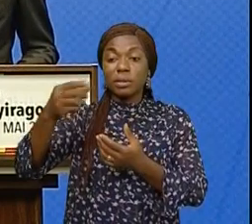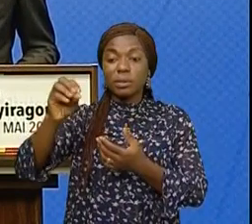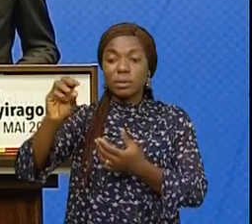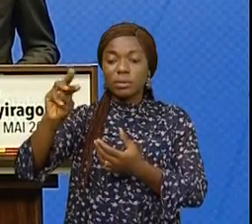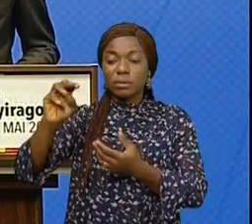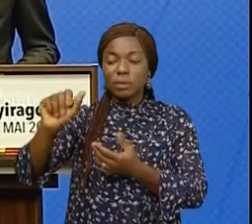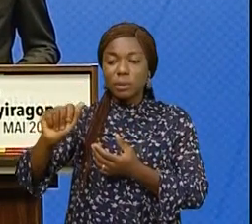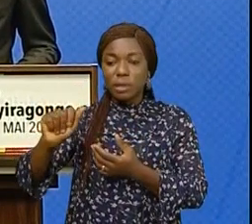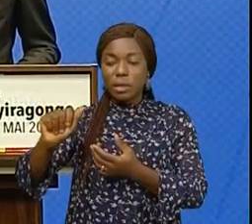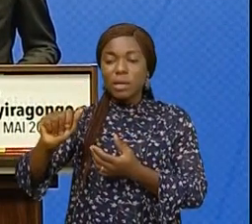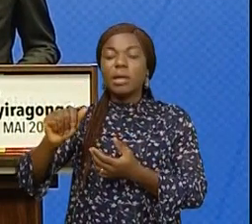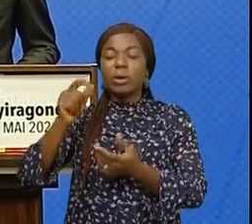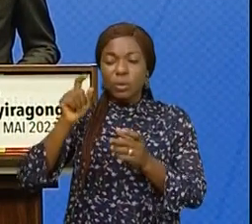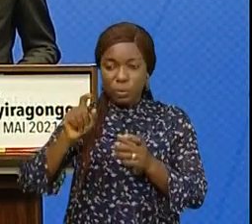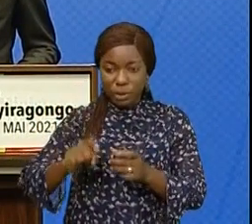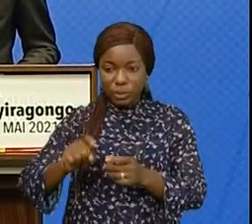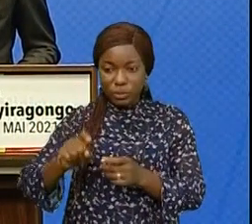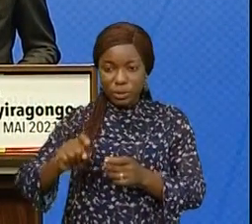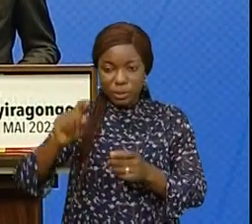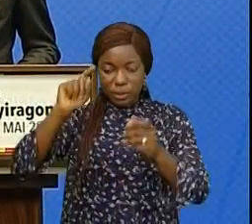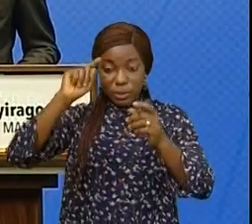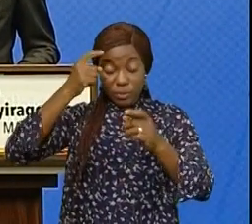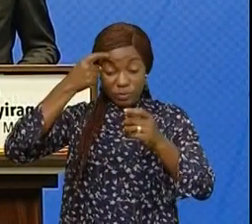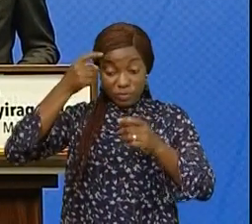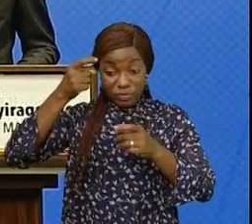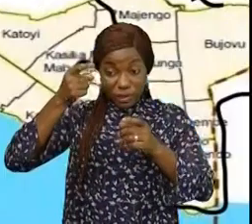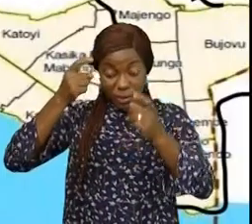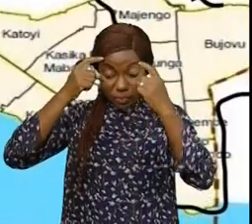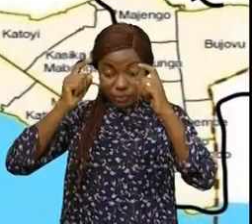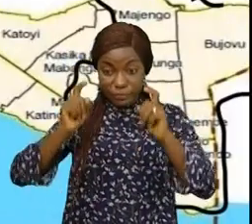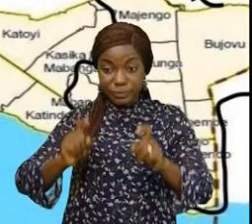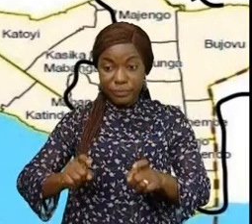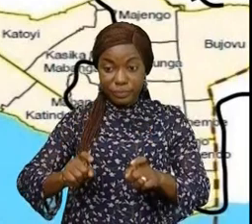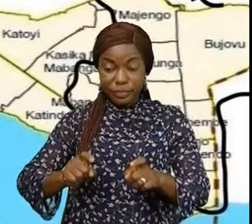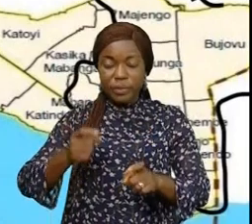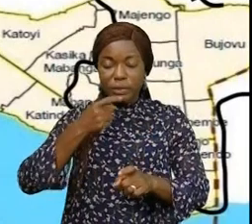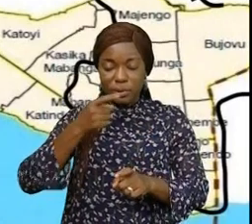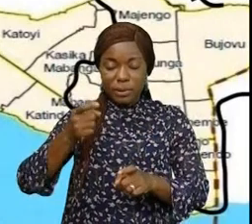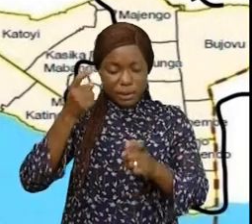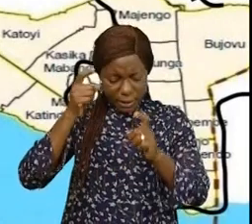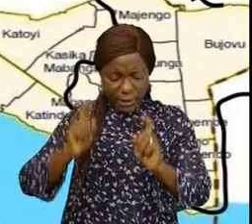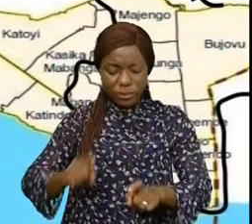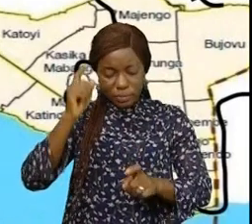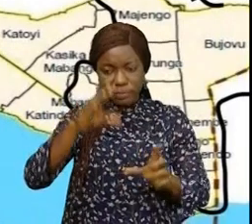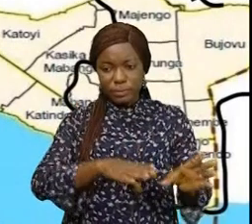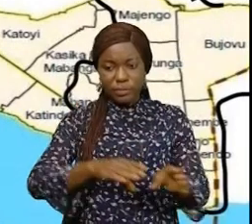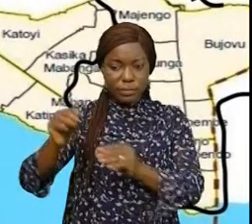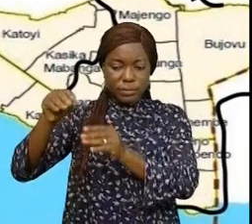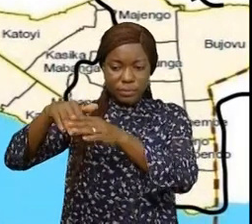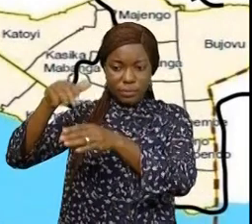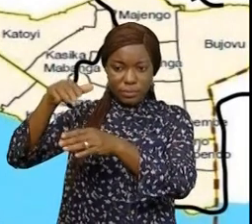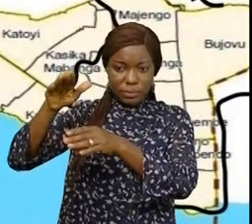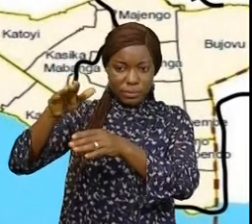décision d'une évacuation progressive des habitants de Goma. Donc, les habitants des